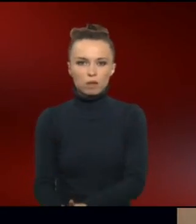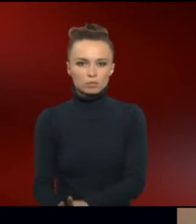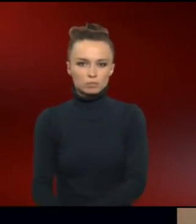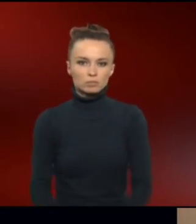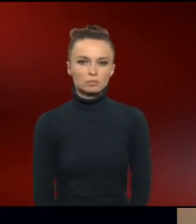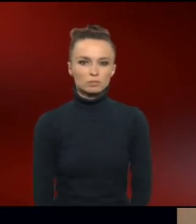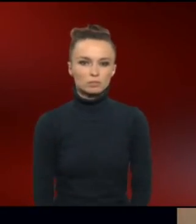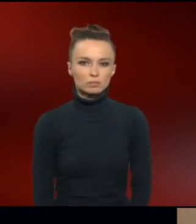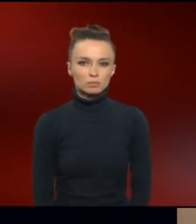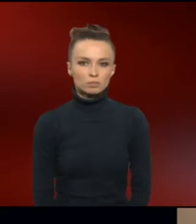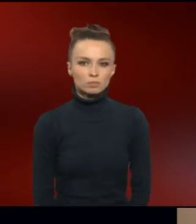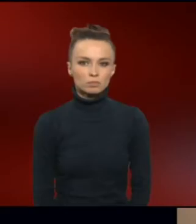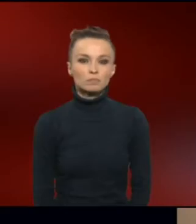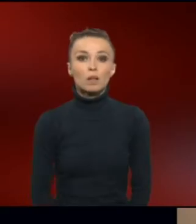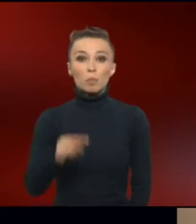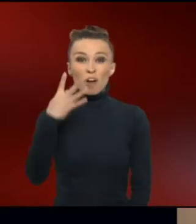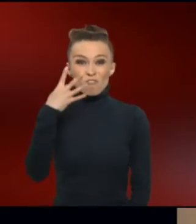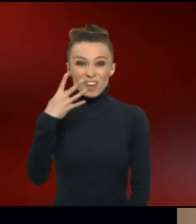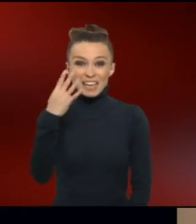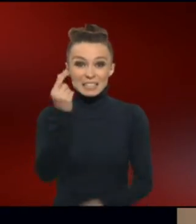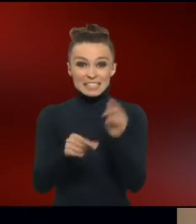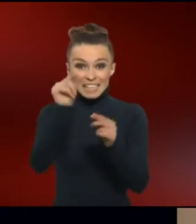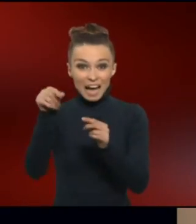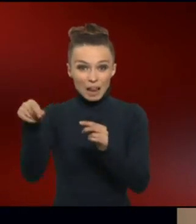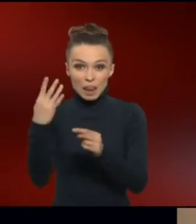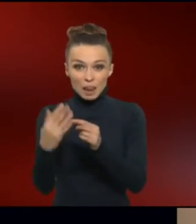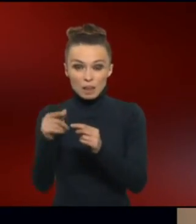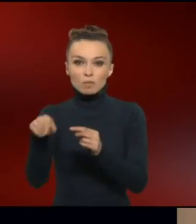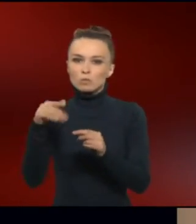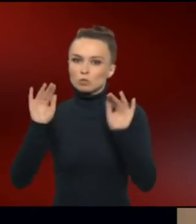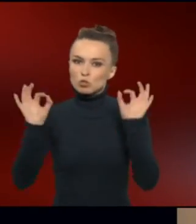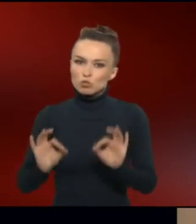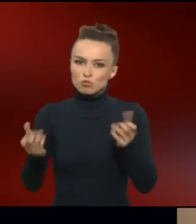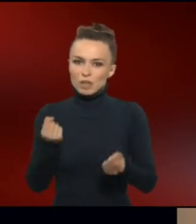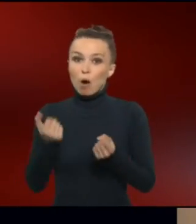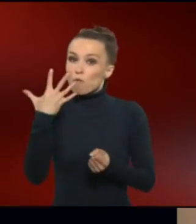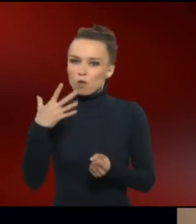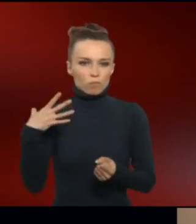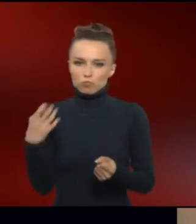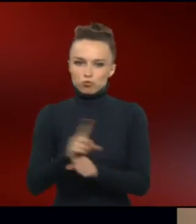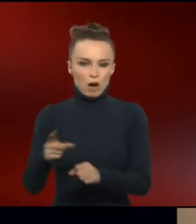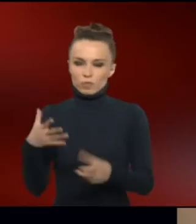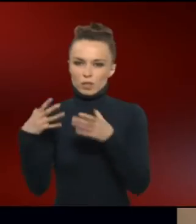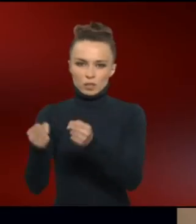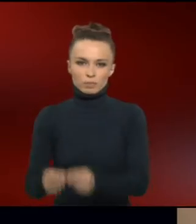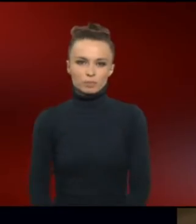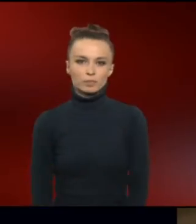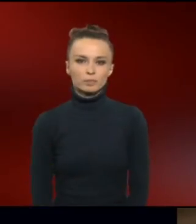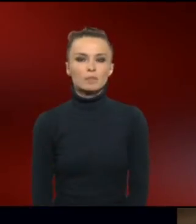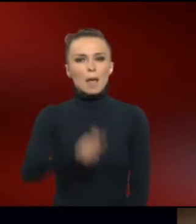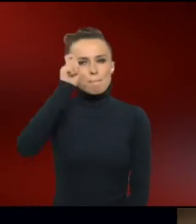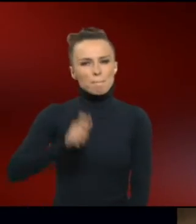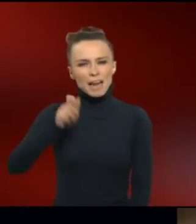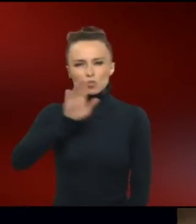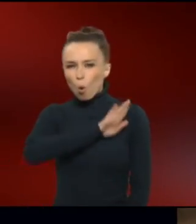Stichprobe. Bei vier Elementen wird es schwierig. Fünf hat kaum jemand erfasst. Bei Menschen